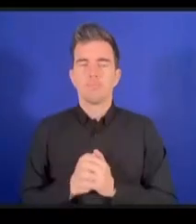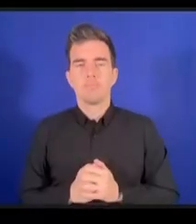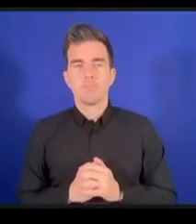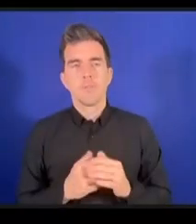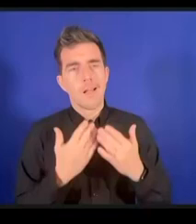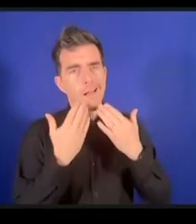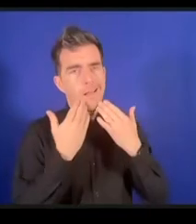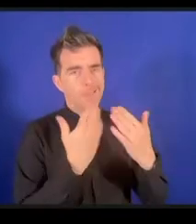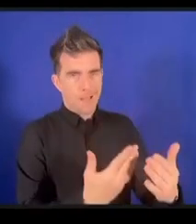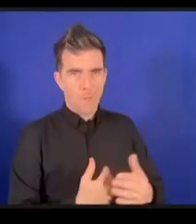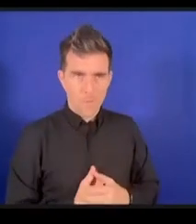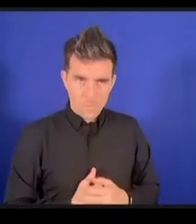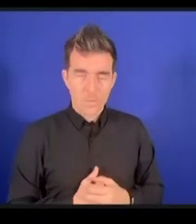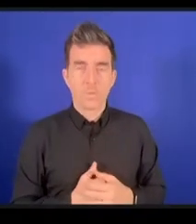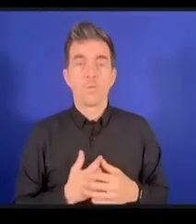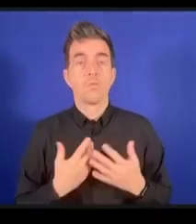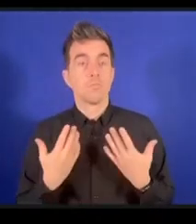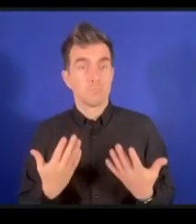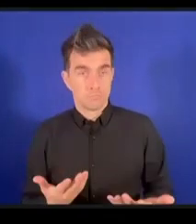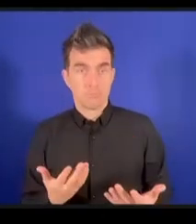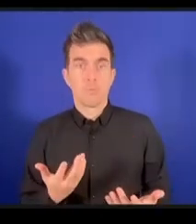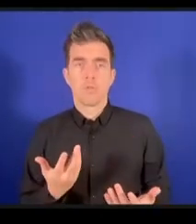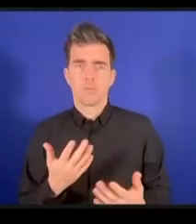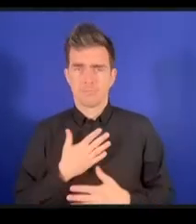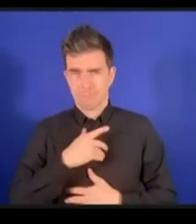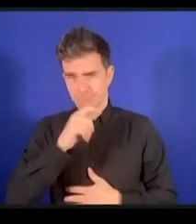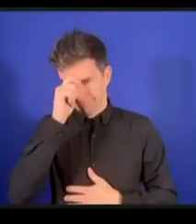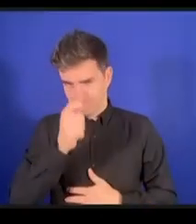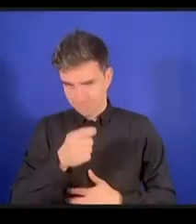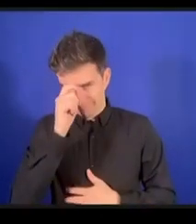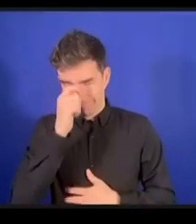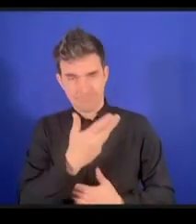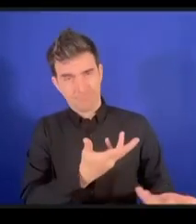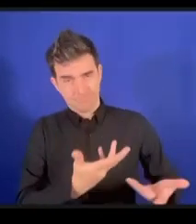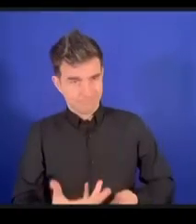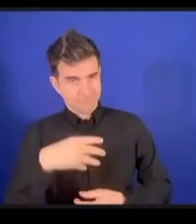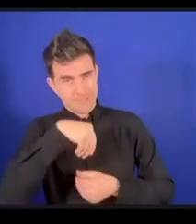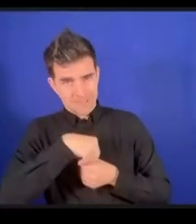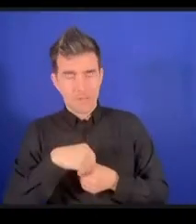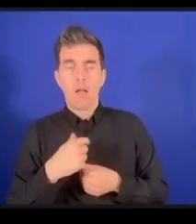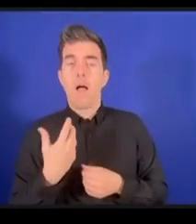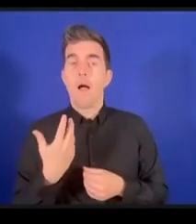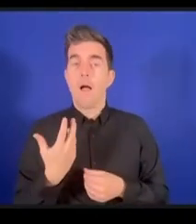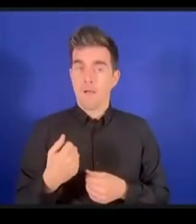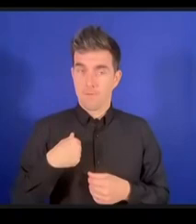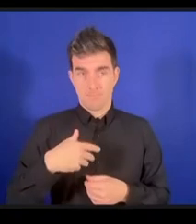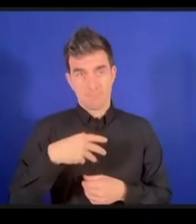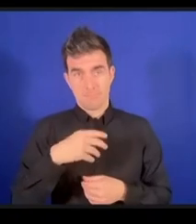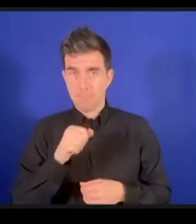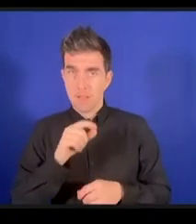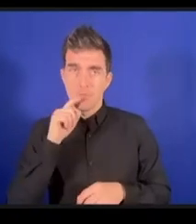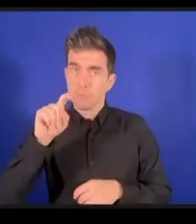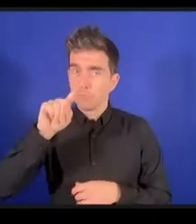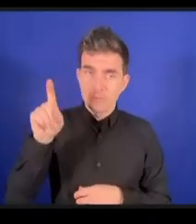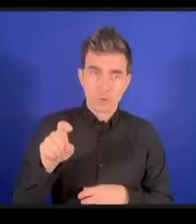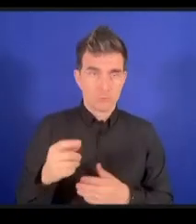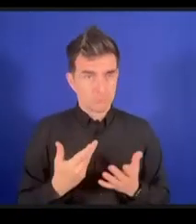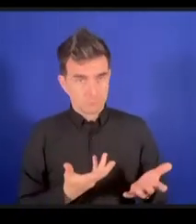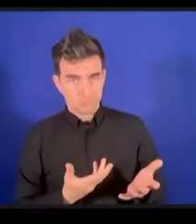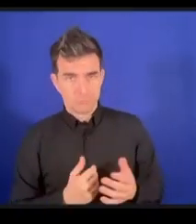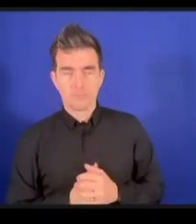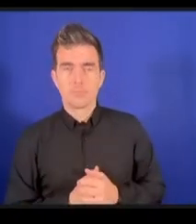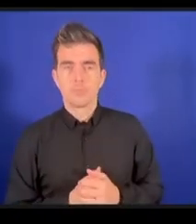avoir parmi nous merci de vouloir bien nous poser une question c'est une question que j'aimerais poser à Chabir ou